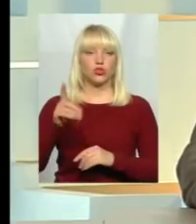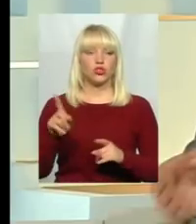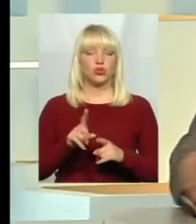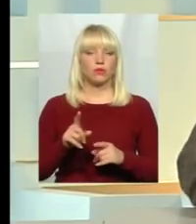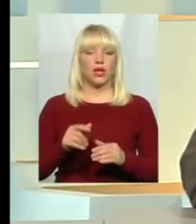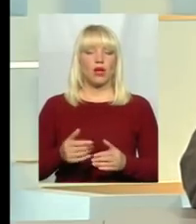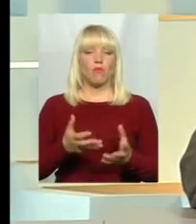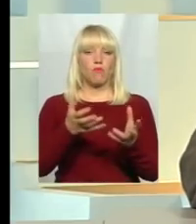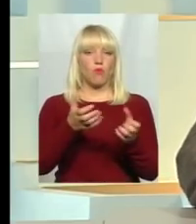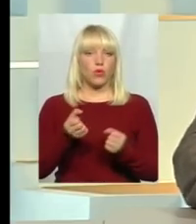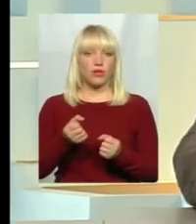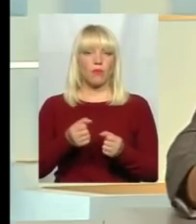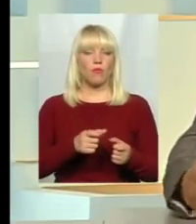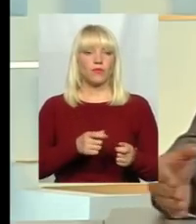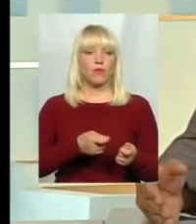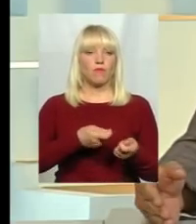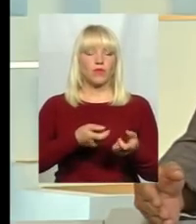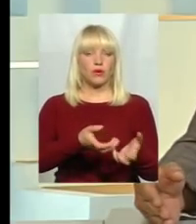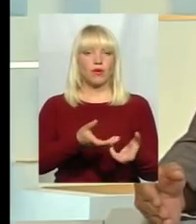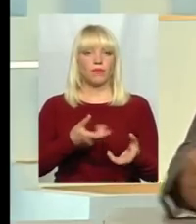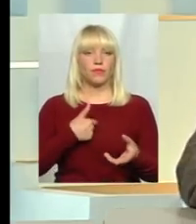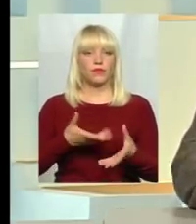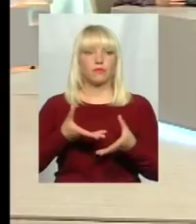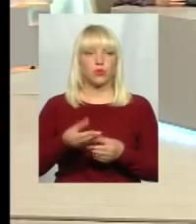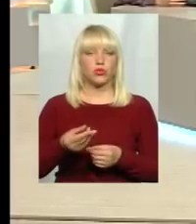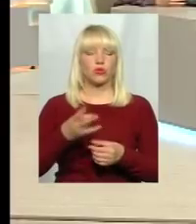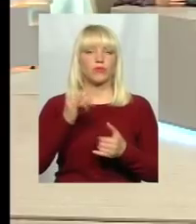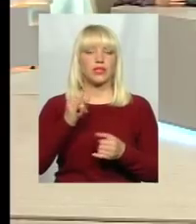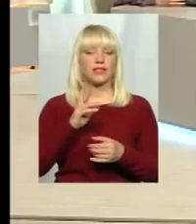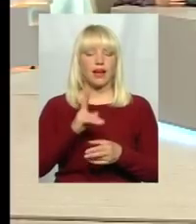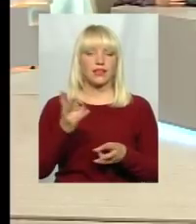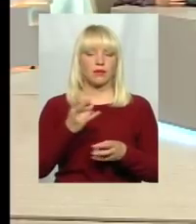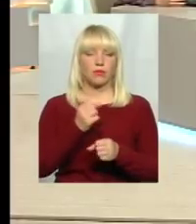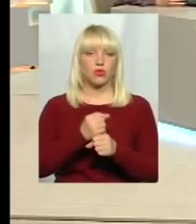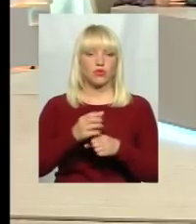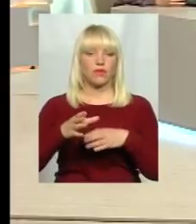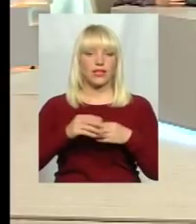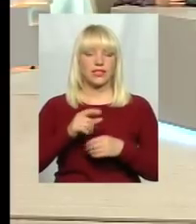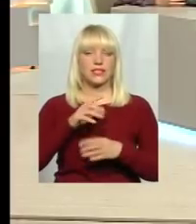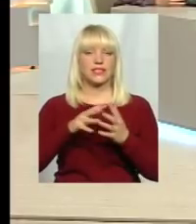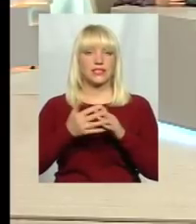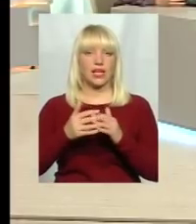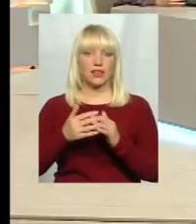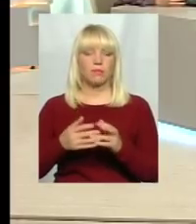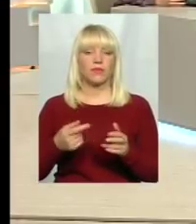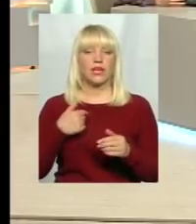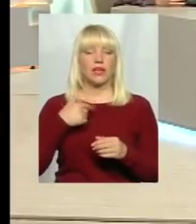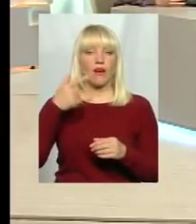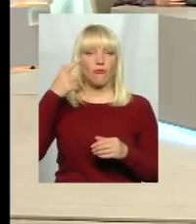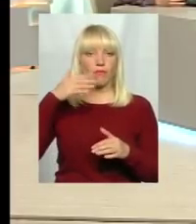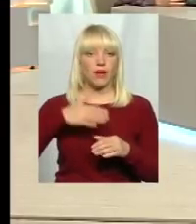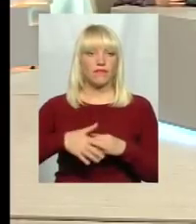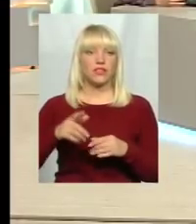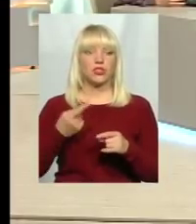децентралізації, які покажуть всім, як треба працювати селами. І я більш ніж певний, що ті об'єднані громади, які вже є створені,